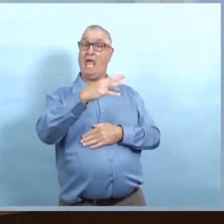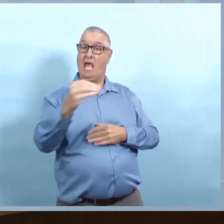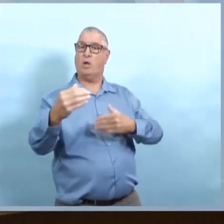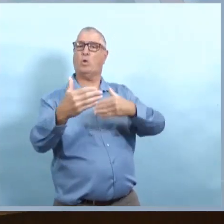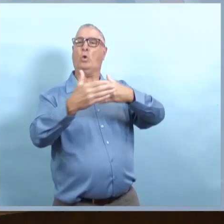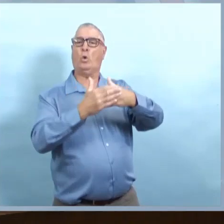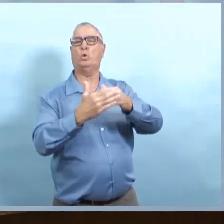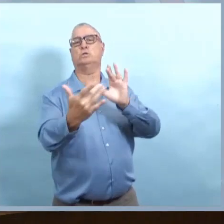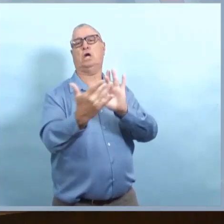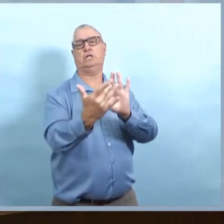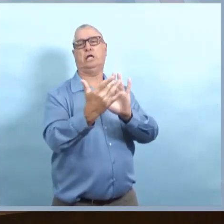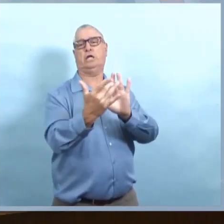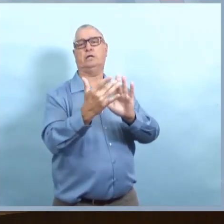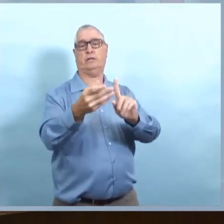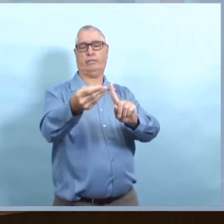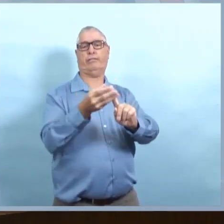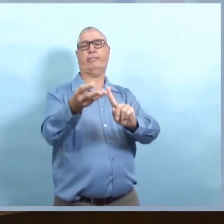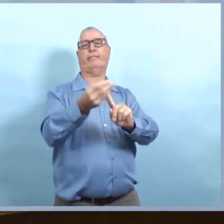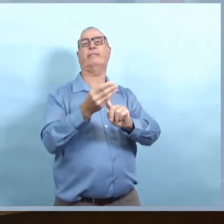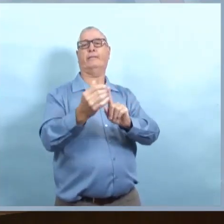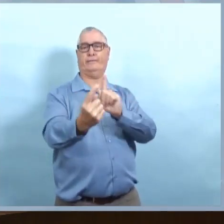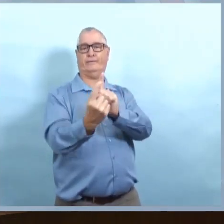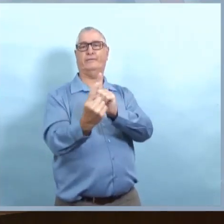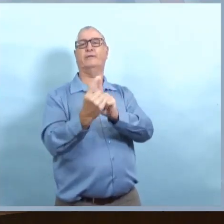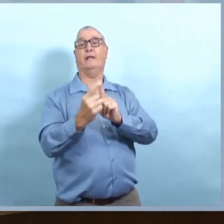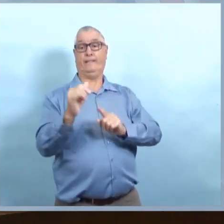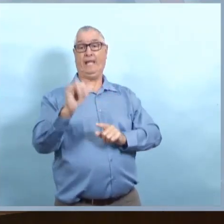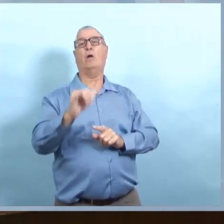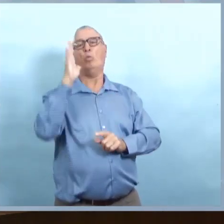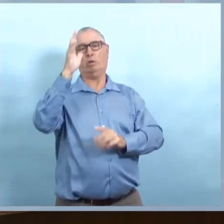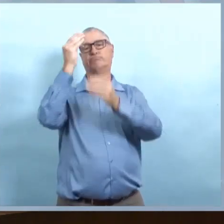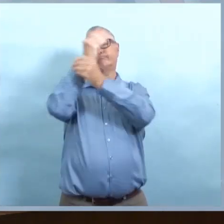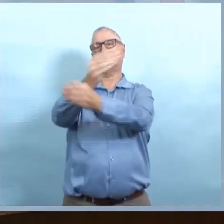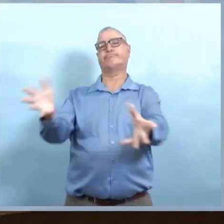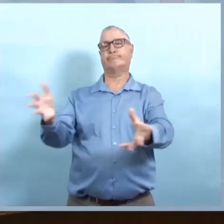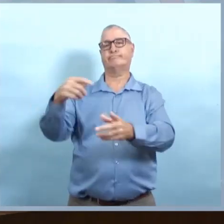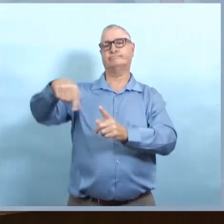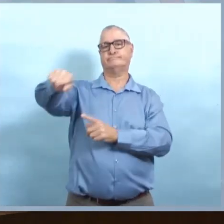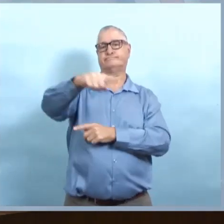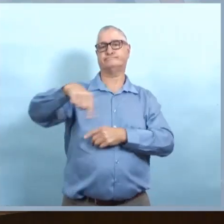Donc, s'il y un cas dans une école, la santé publique va travailler avec l'école